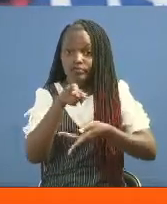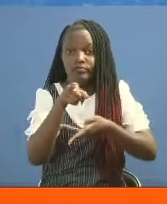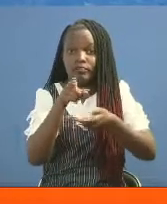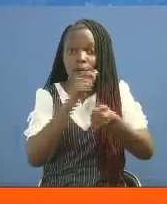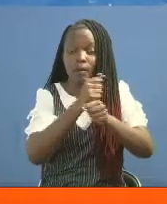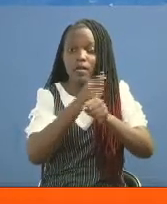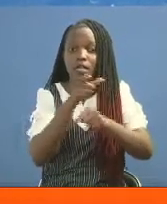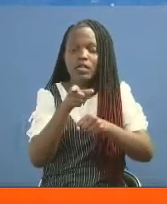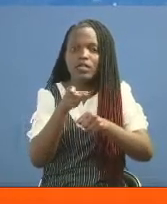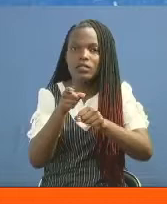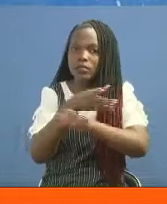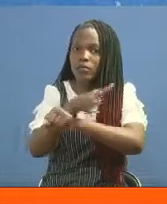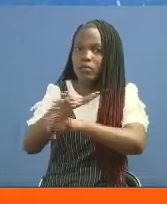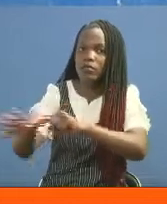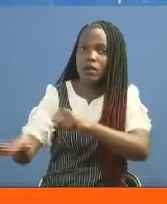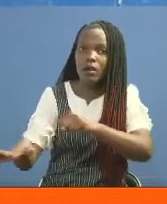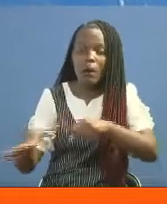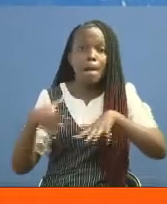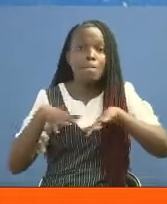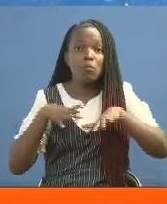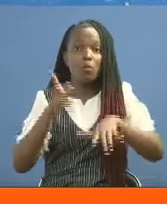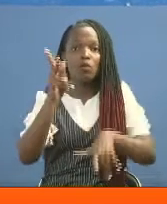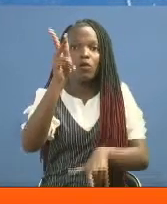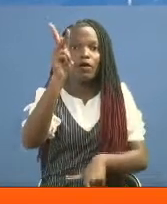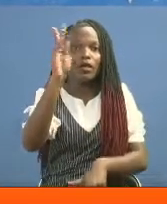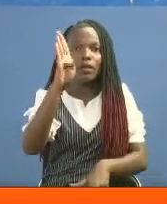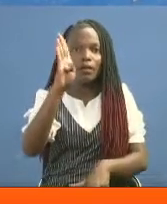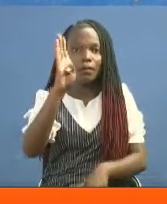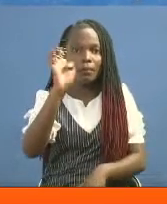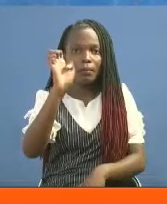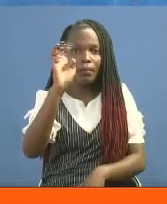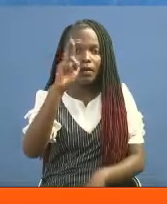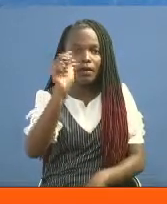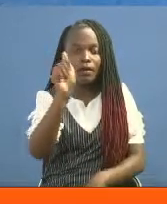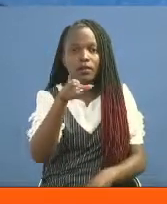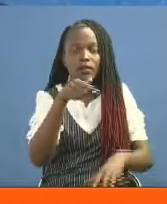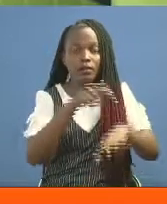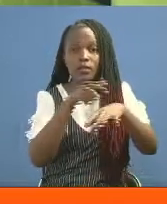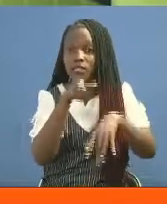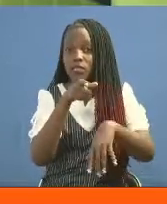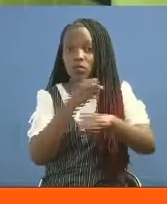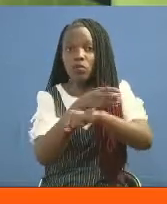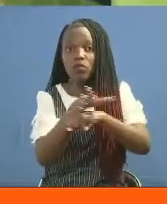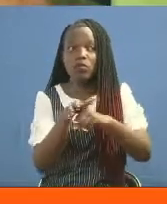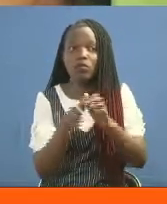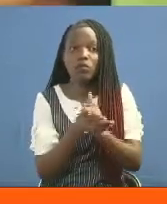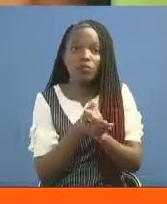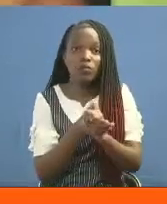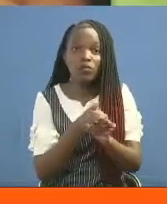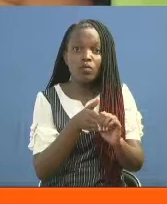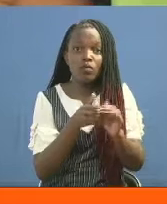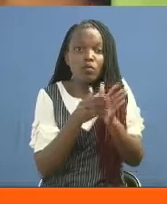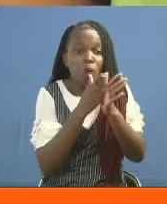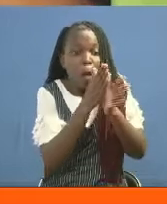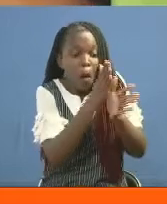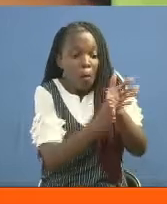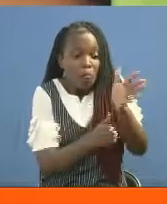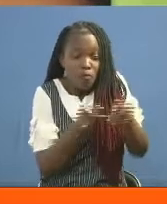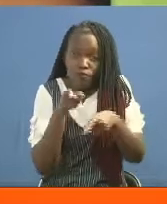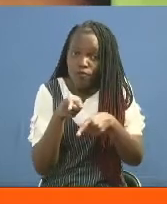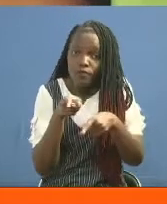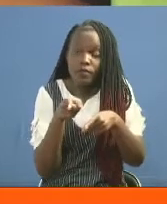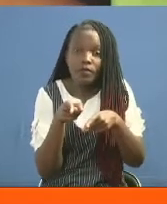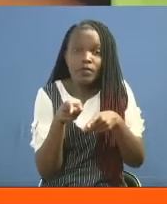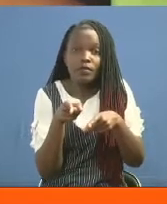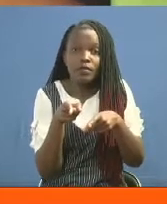imekua kisambazwa kwa wenyeji wa kibra hasa wakati wa janga hili la korona. There are a lot of programs, but me